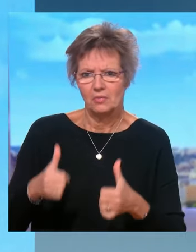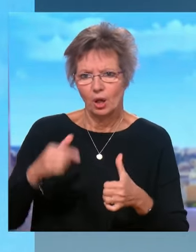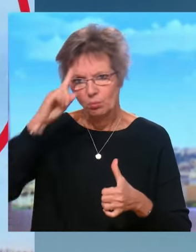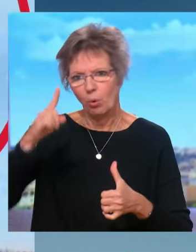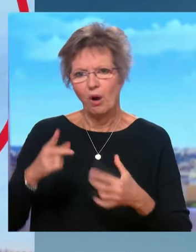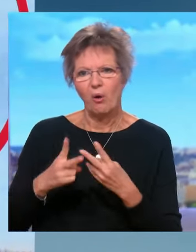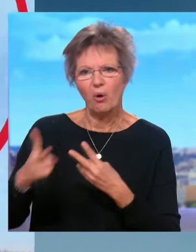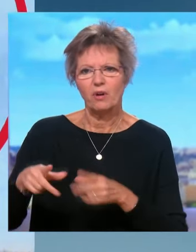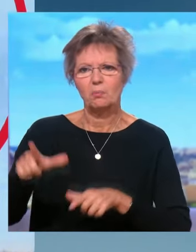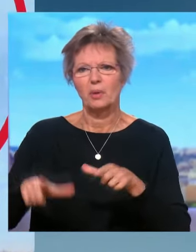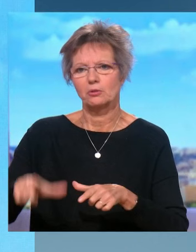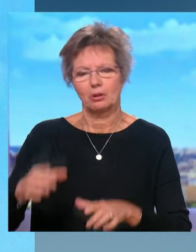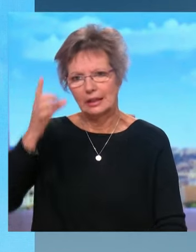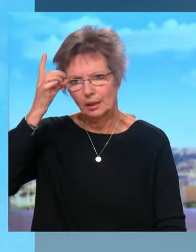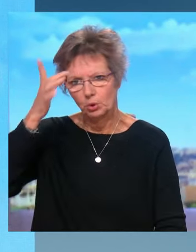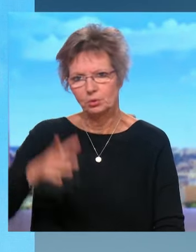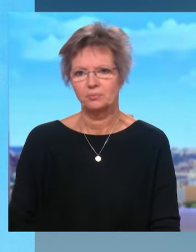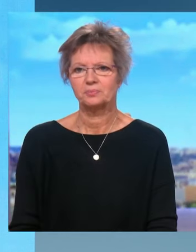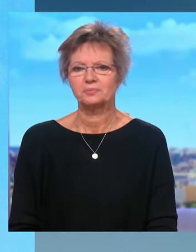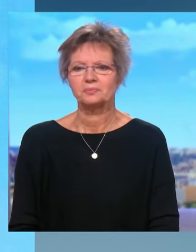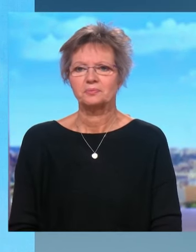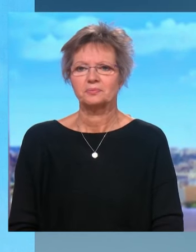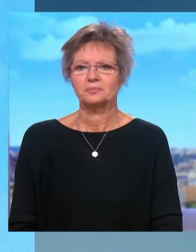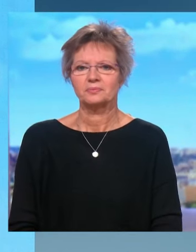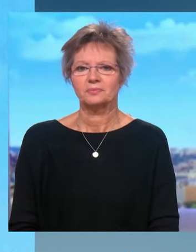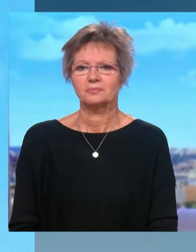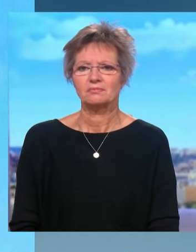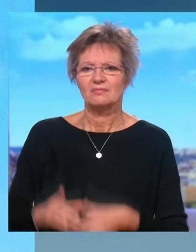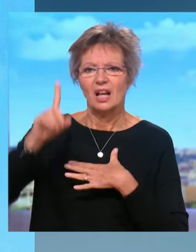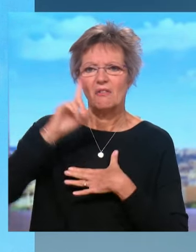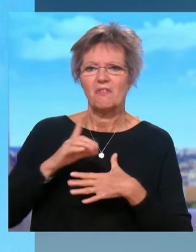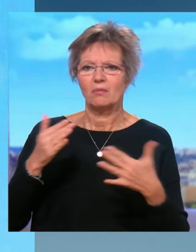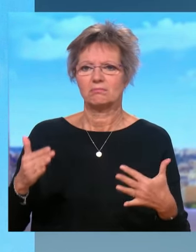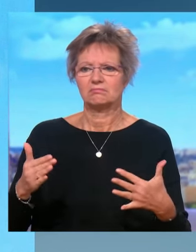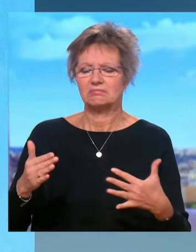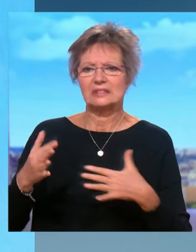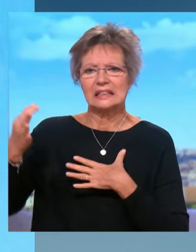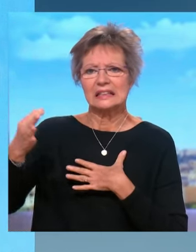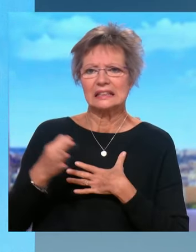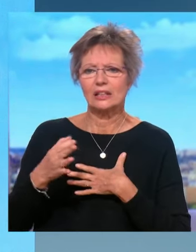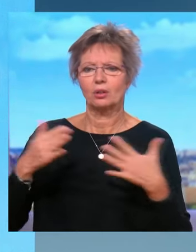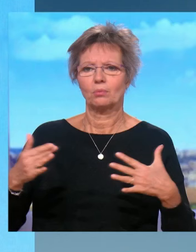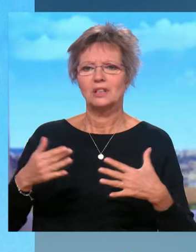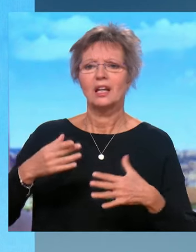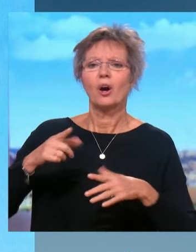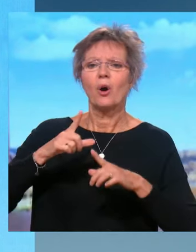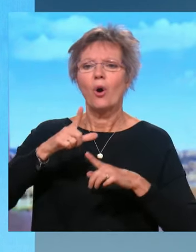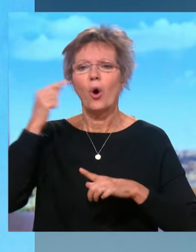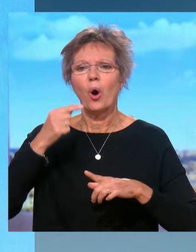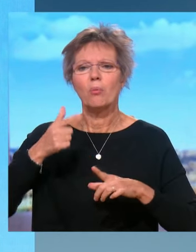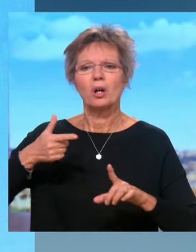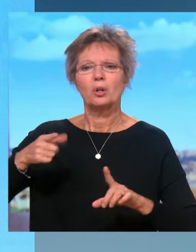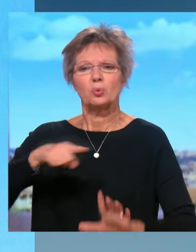à faire n'importe quoi dans notre pays. Elle dit qu'elle est ciblée parce que, notamment, elle a dit qu'elle avait trouvé que de ne pas communiquer le prénom des agresseurs présumés était